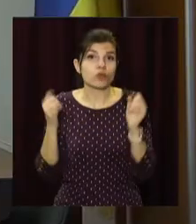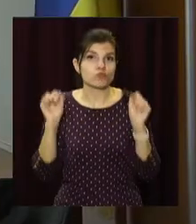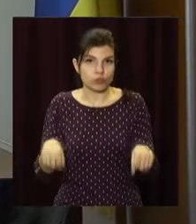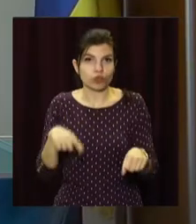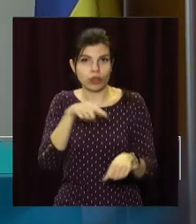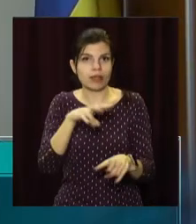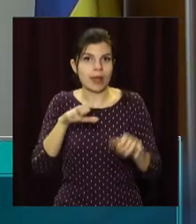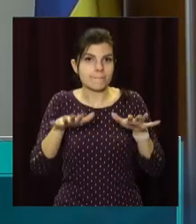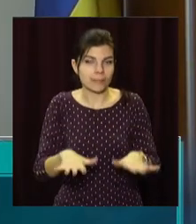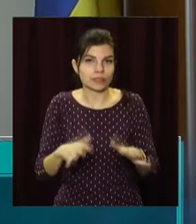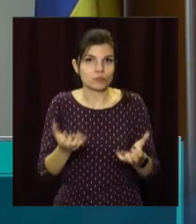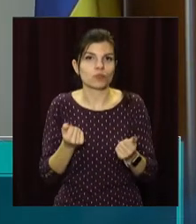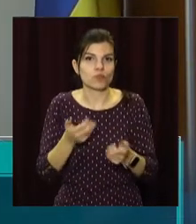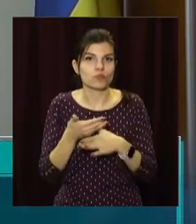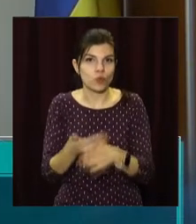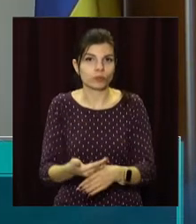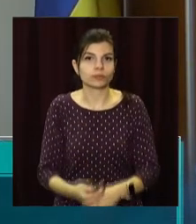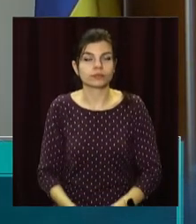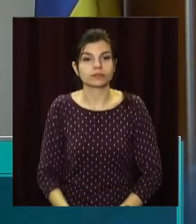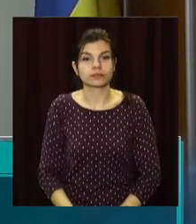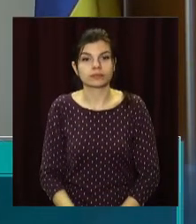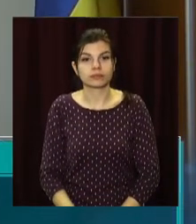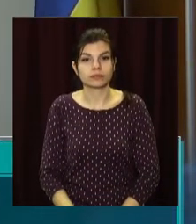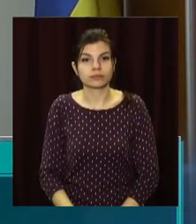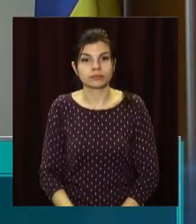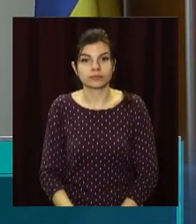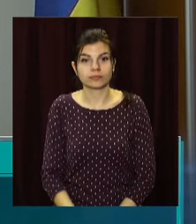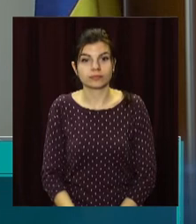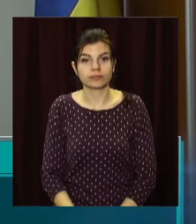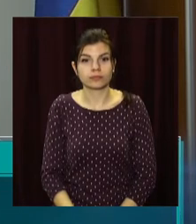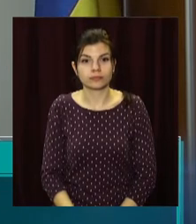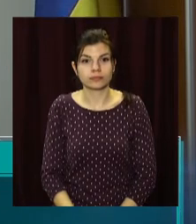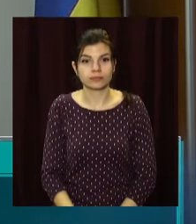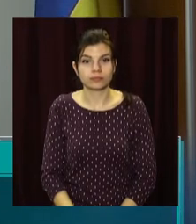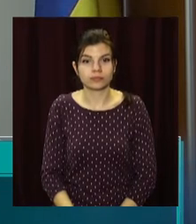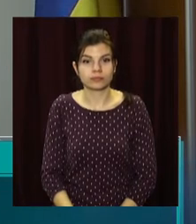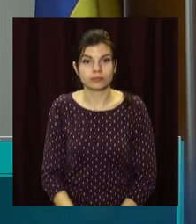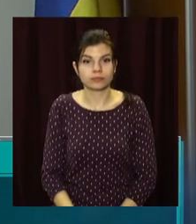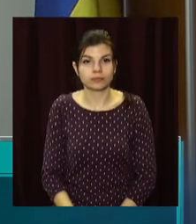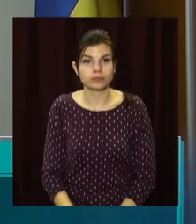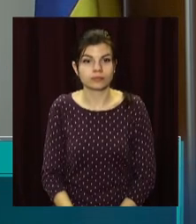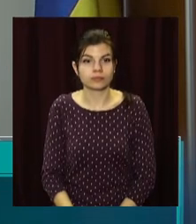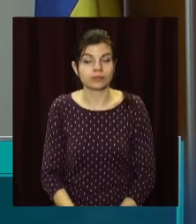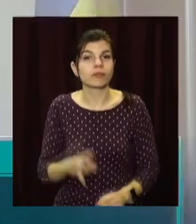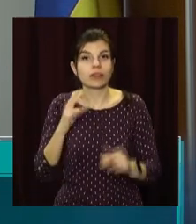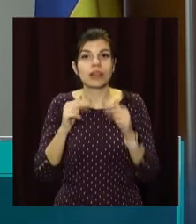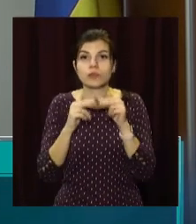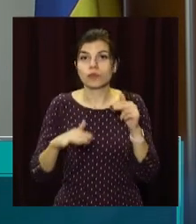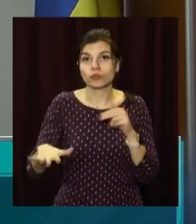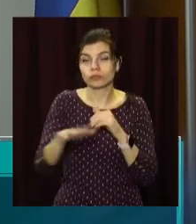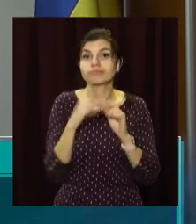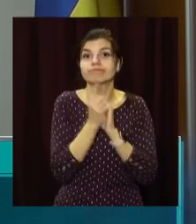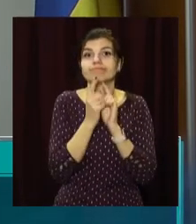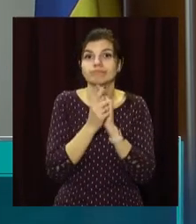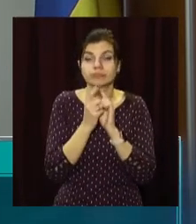На Дніпропетровщині реконструюється 13 приймальних відділень. Одне з них у Новомосковській центральній районній лікарні. Саме там